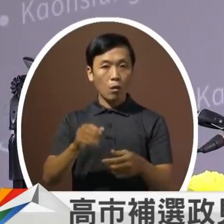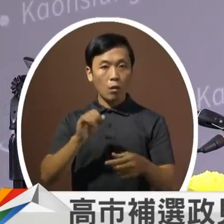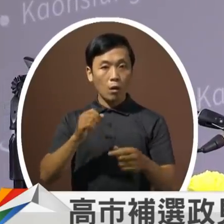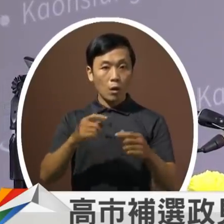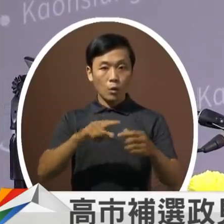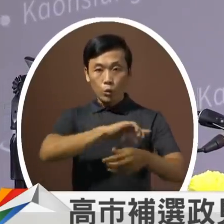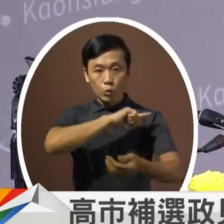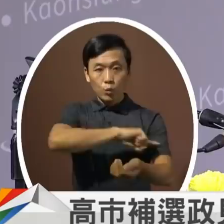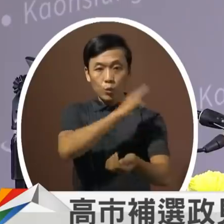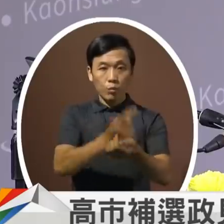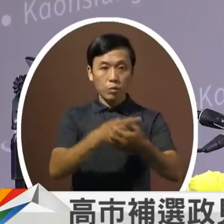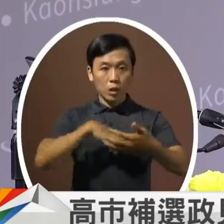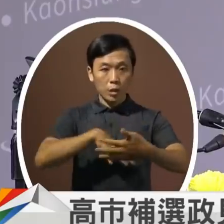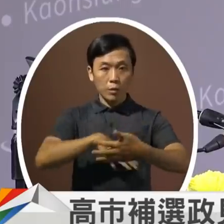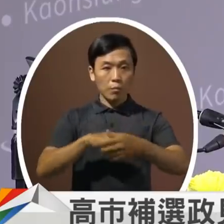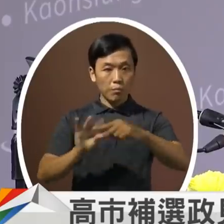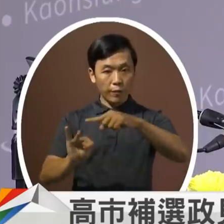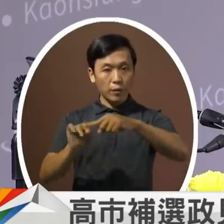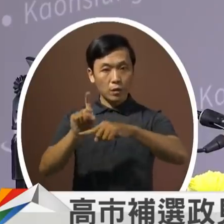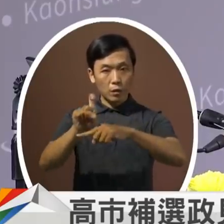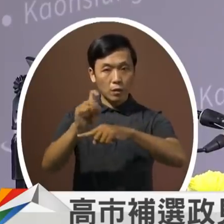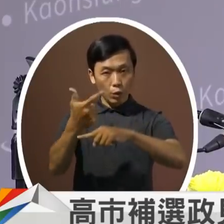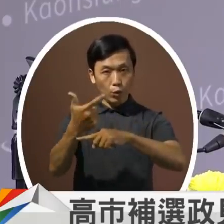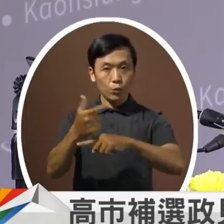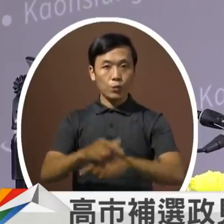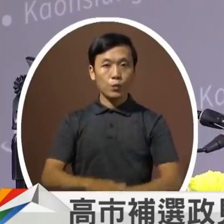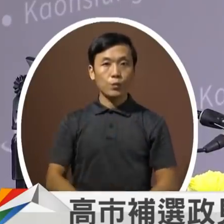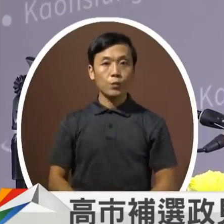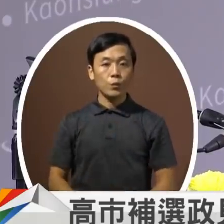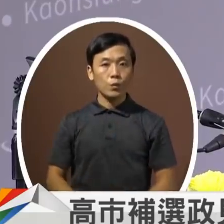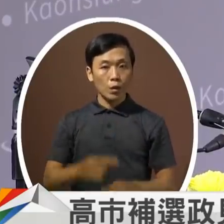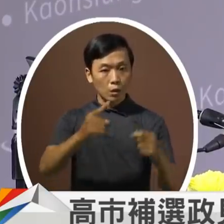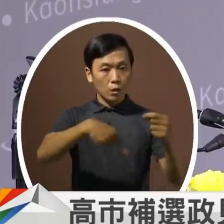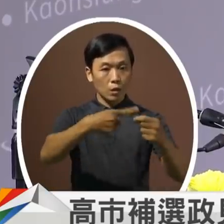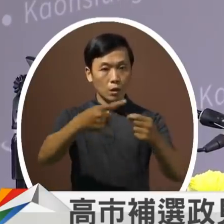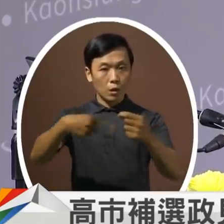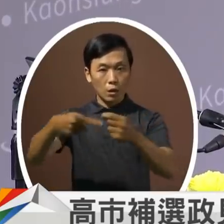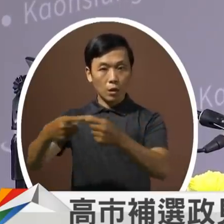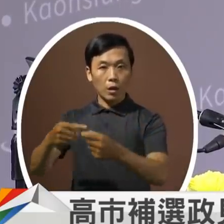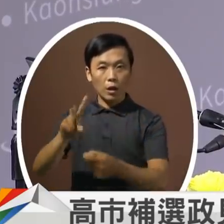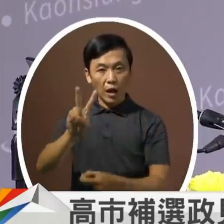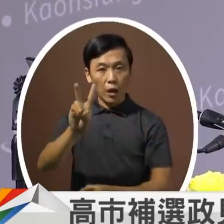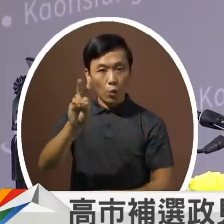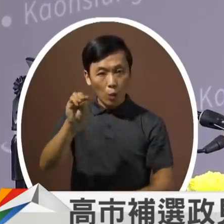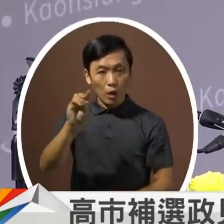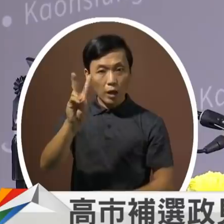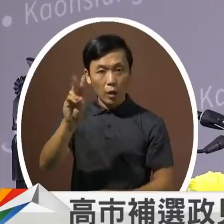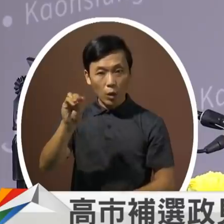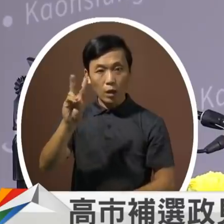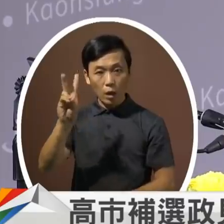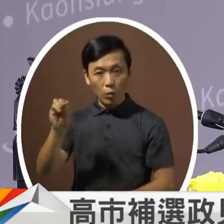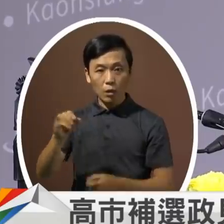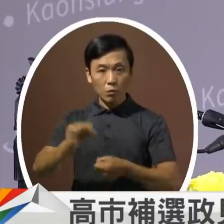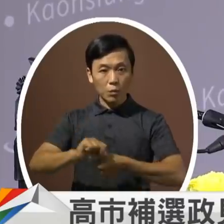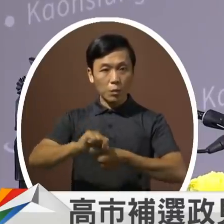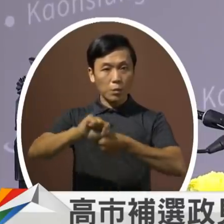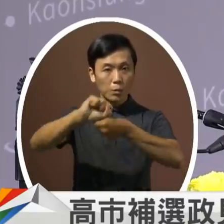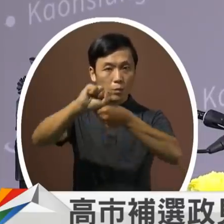口的16%而且以每年2万人的速度在增加中